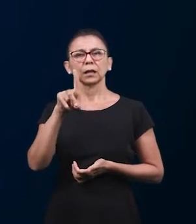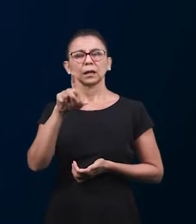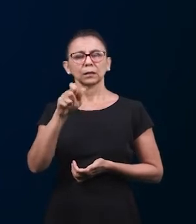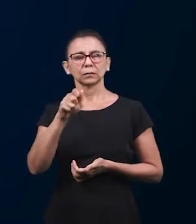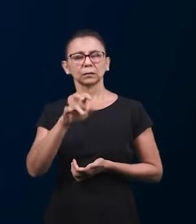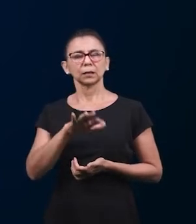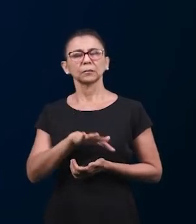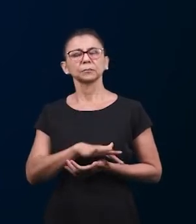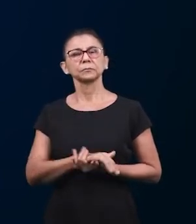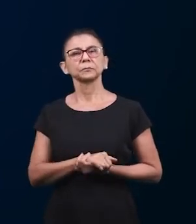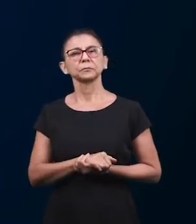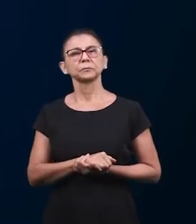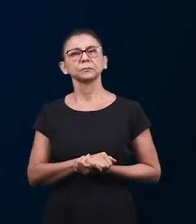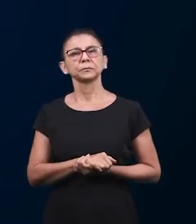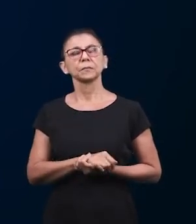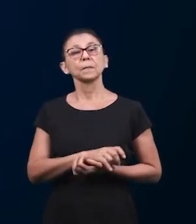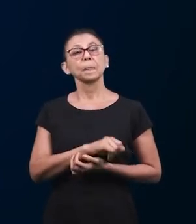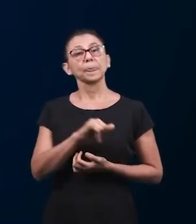поделится с нами